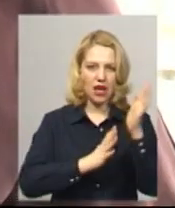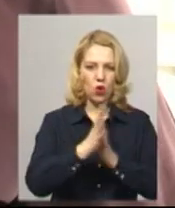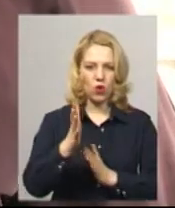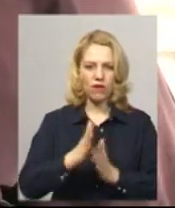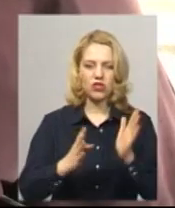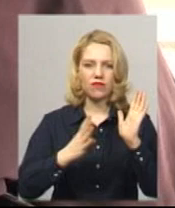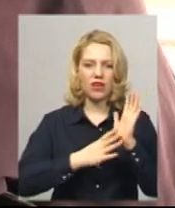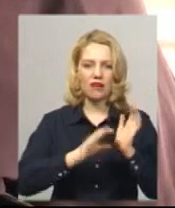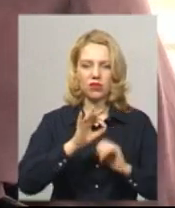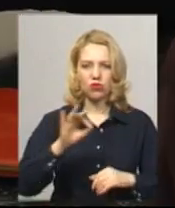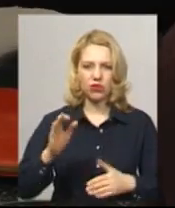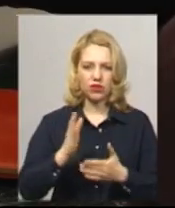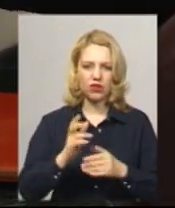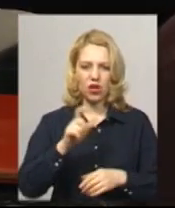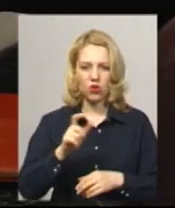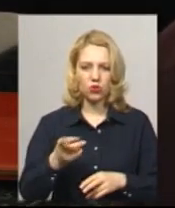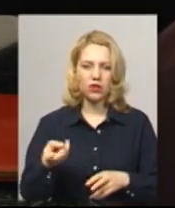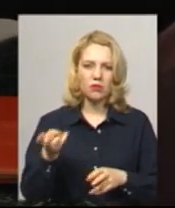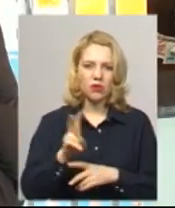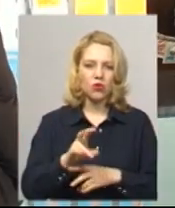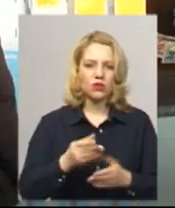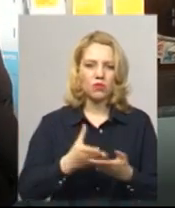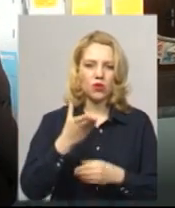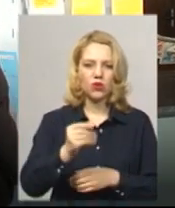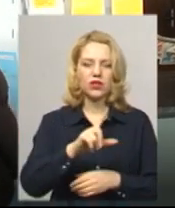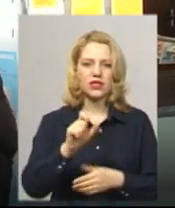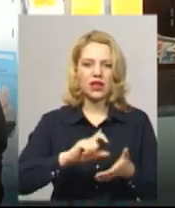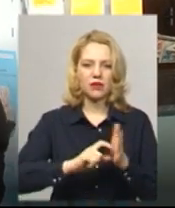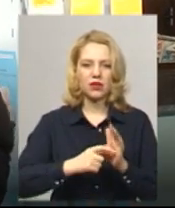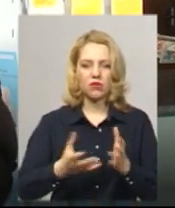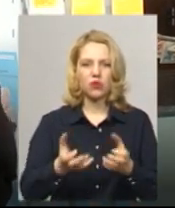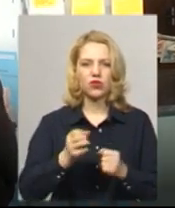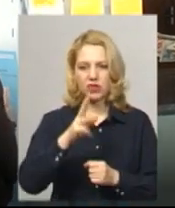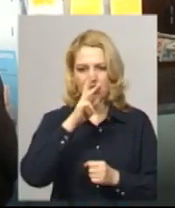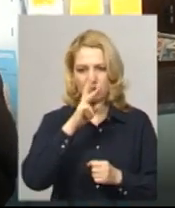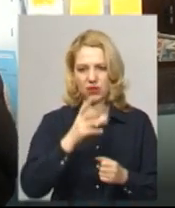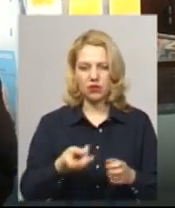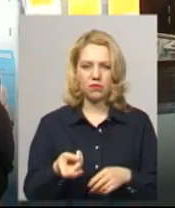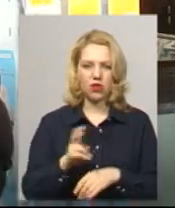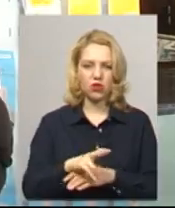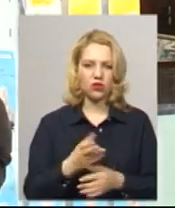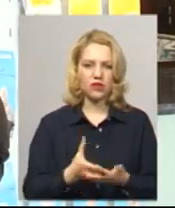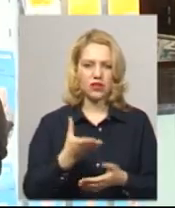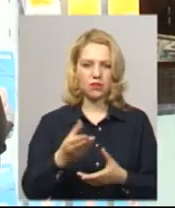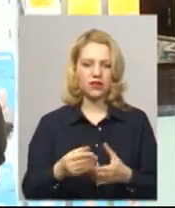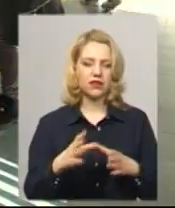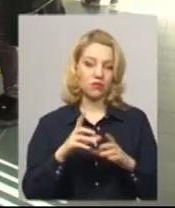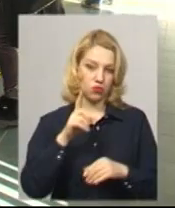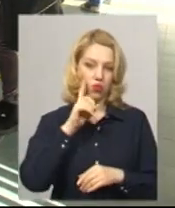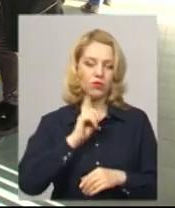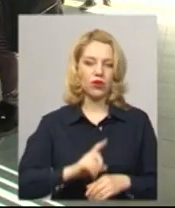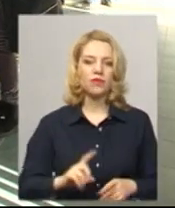є перші відвідувачі. Люди платять за комунальні послуги. Получив зарплату, прийшов заплатив, все удобно.